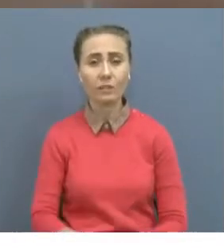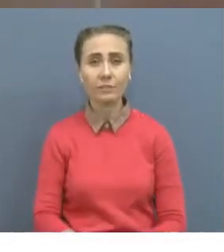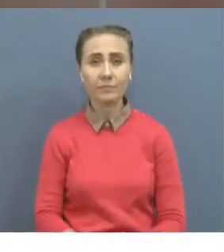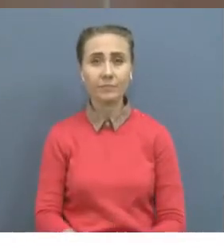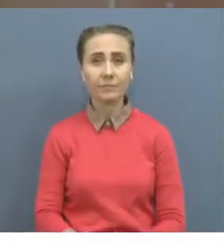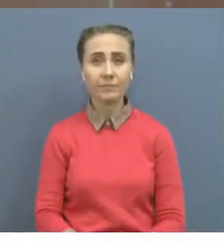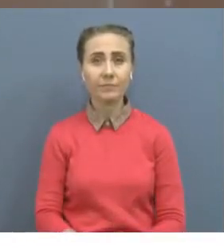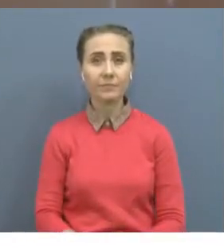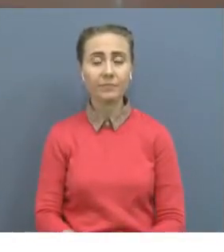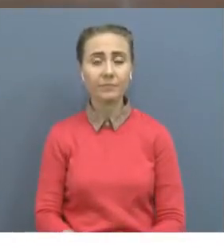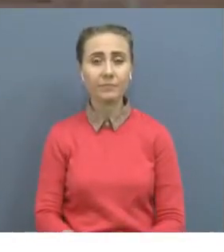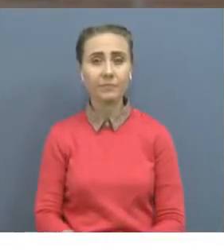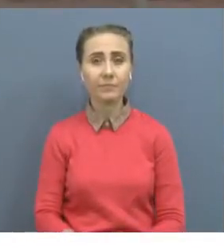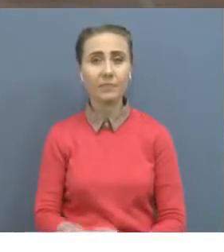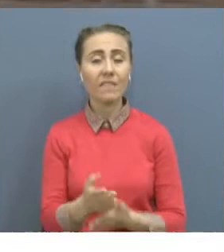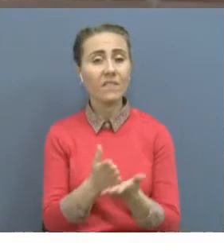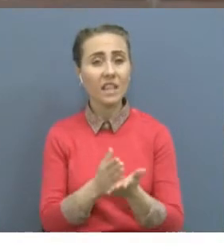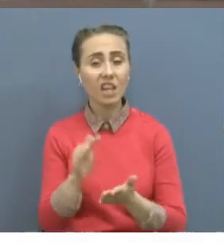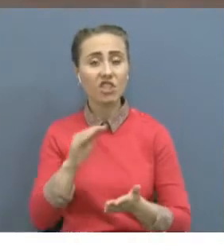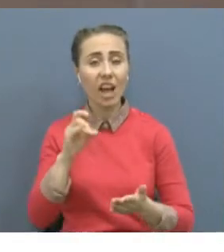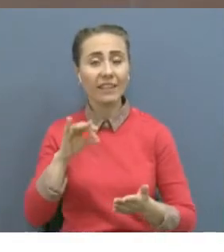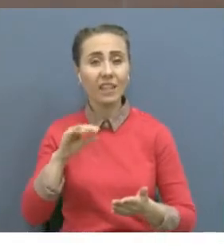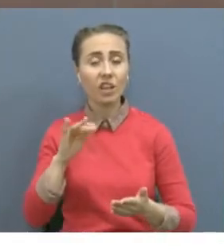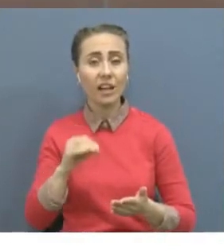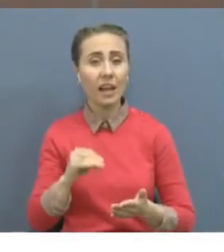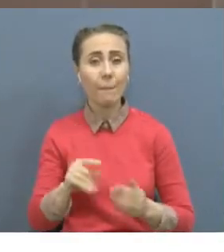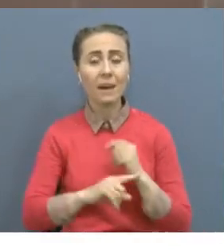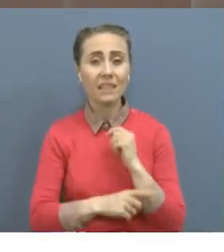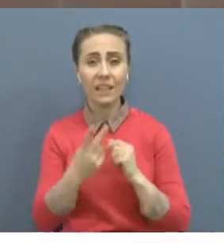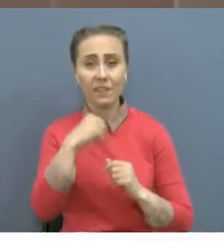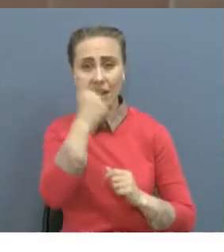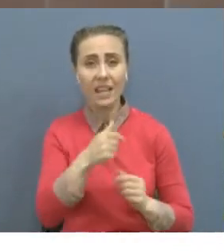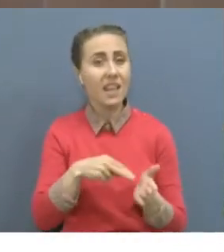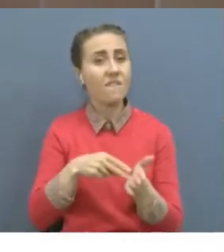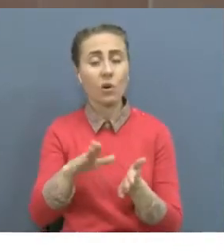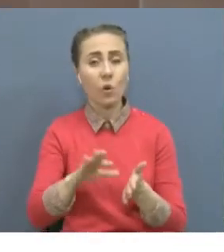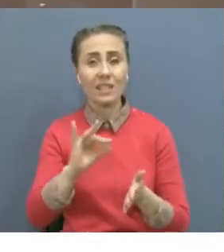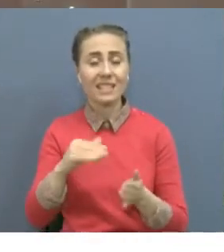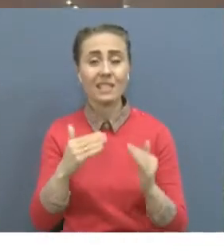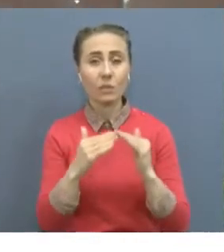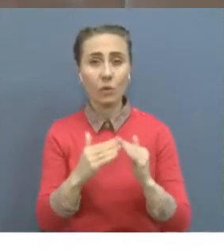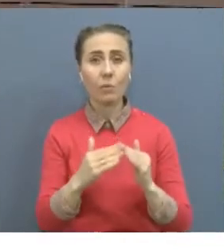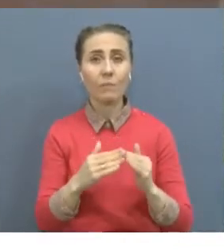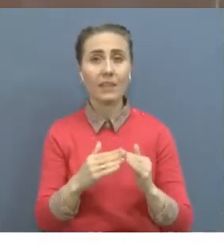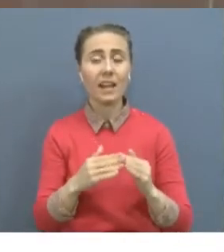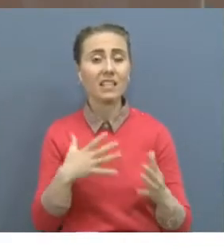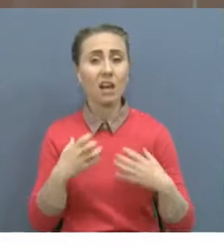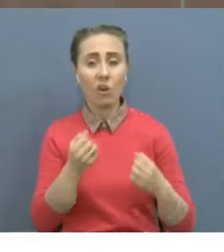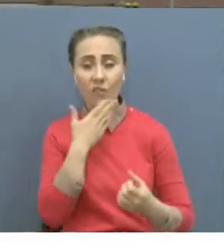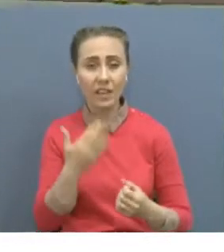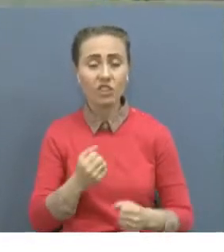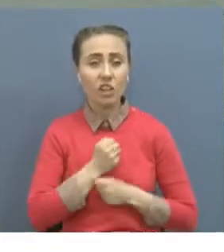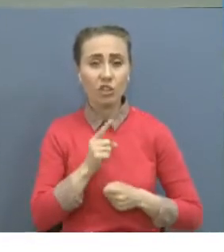Саттар жақанып сонғы екі жыл далаға шығуды қойған. Денсаулығы жарамет. Орталтағы мәңгілі қалауға келіп, шайқаса қазатапқан өзінің